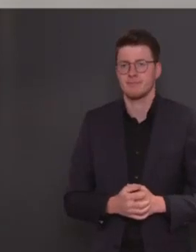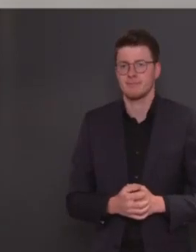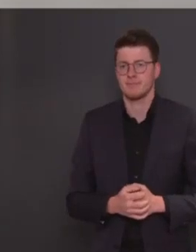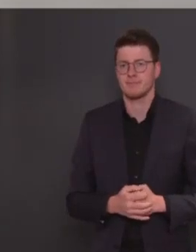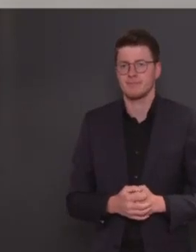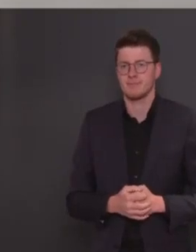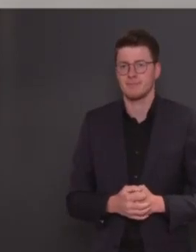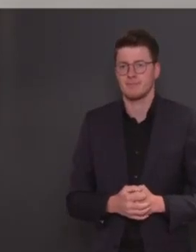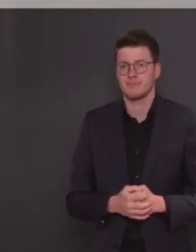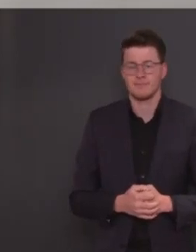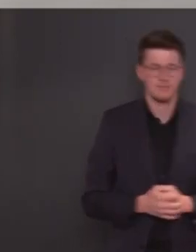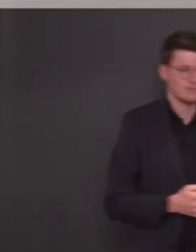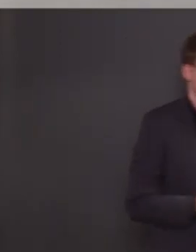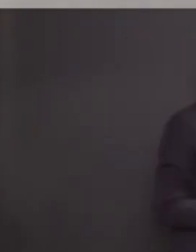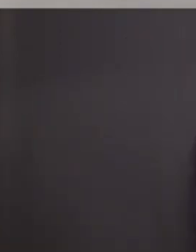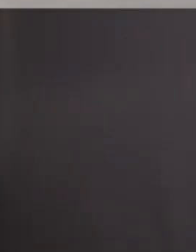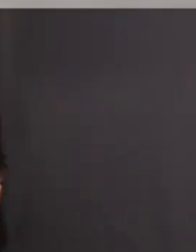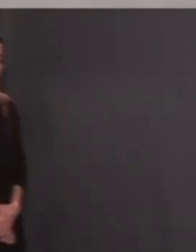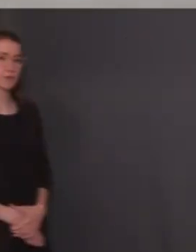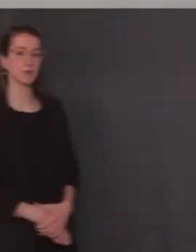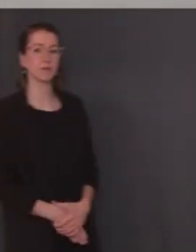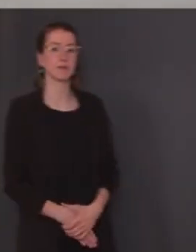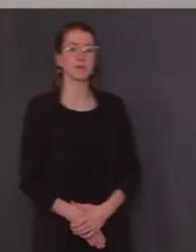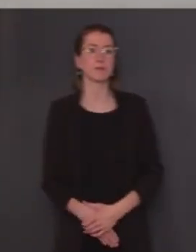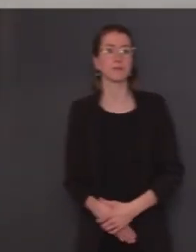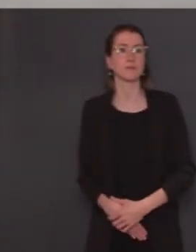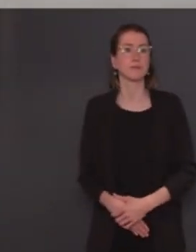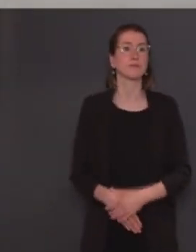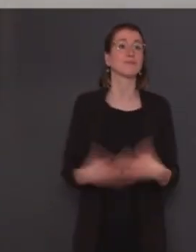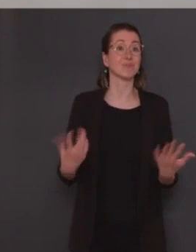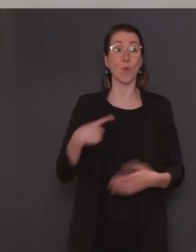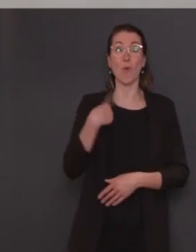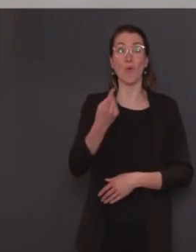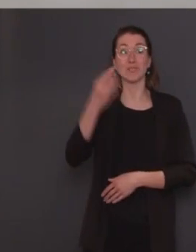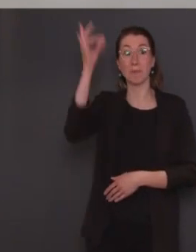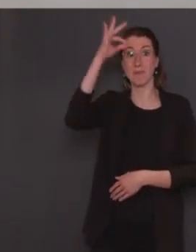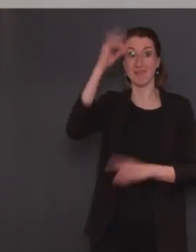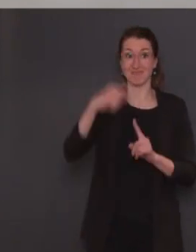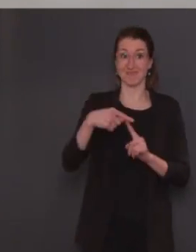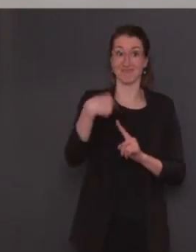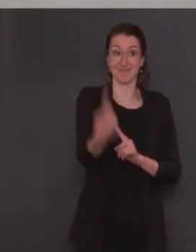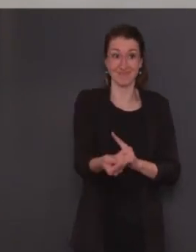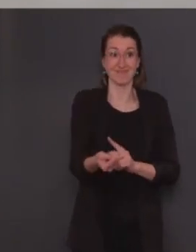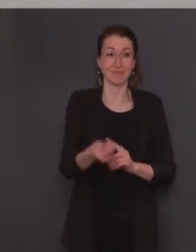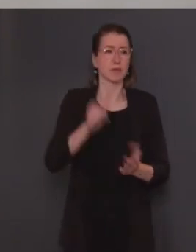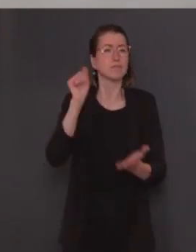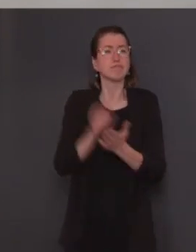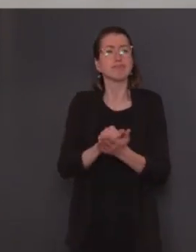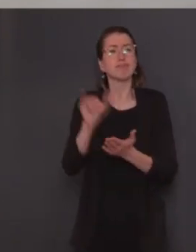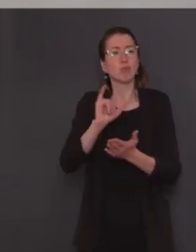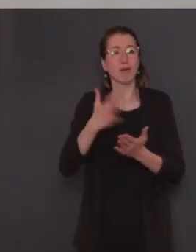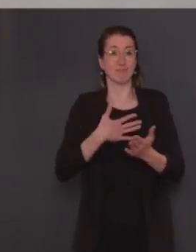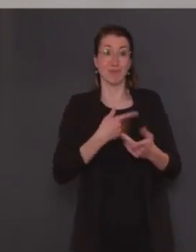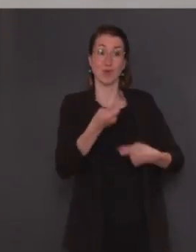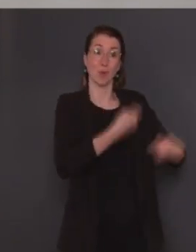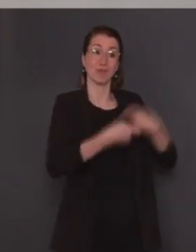Le 11 mai prochain, nous acterons également la réouverture des commerces. Cette réouverture devra, comme pour tout le reste, se faire